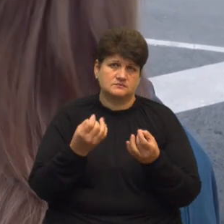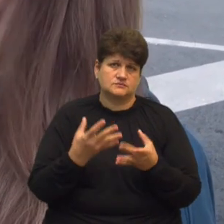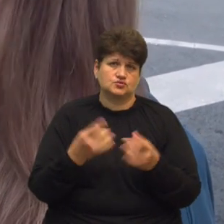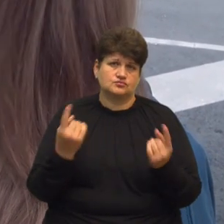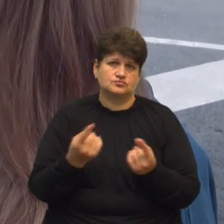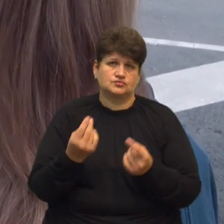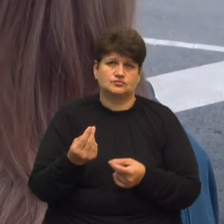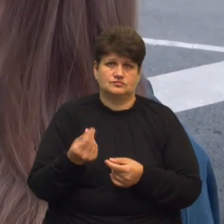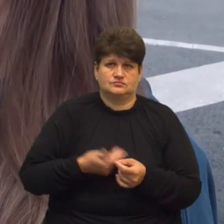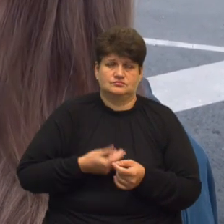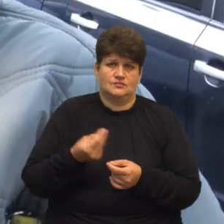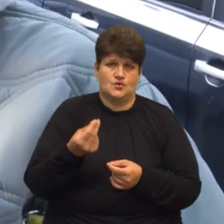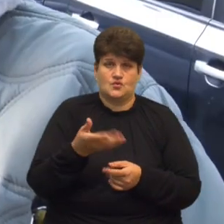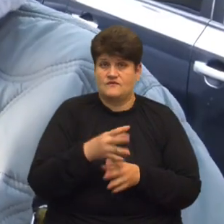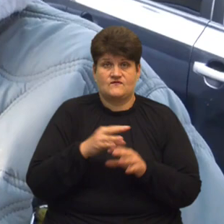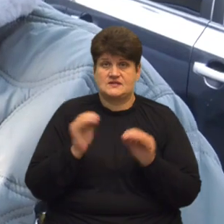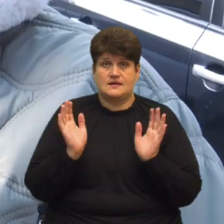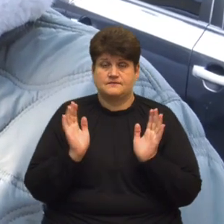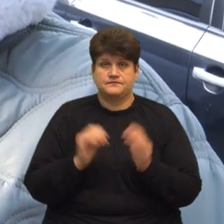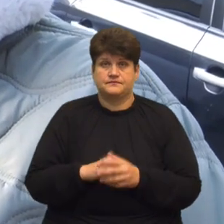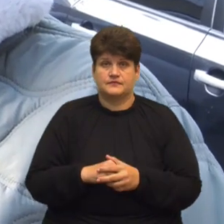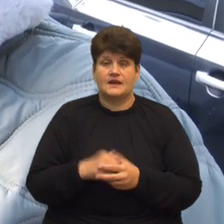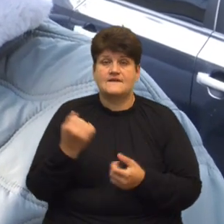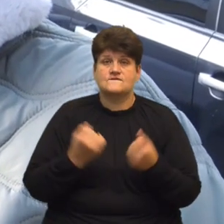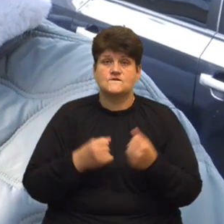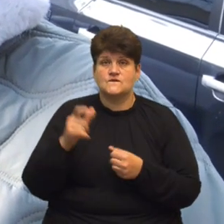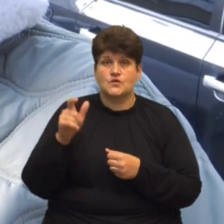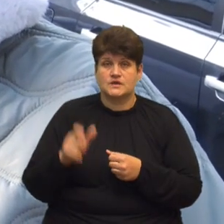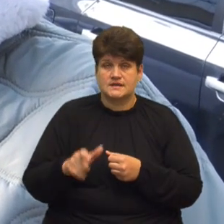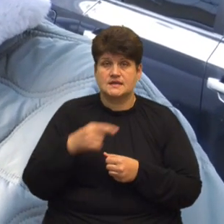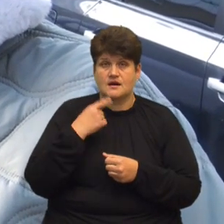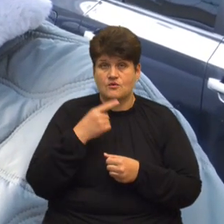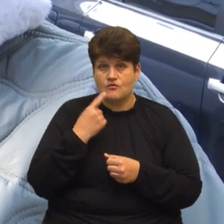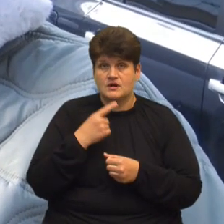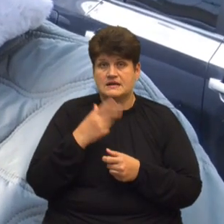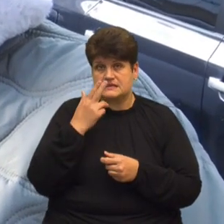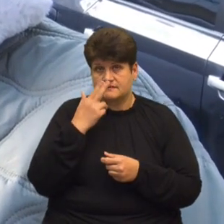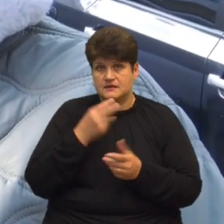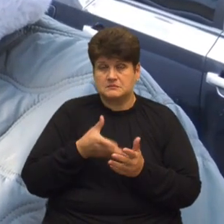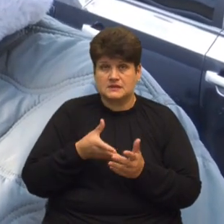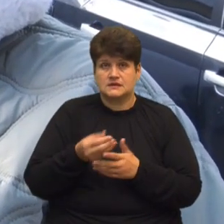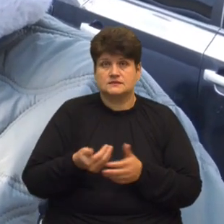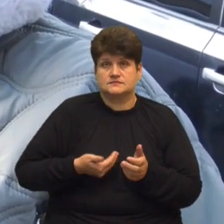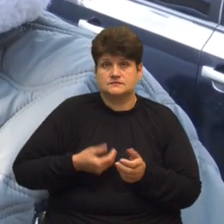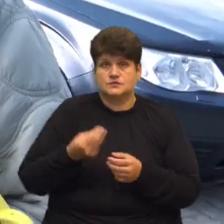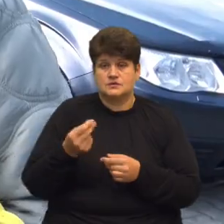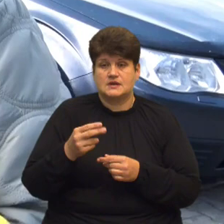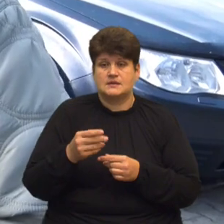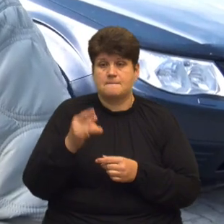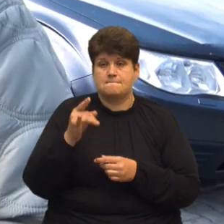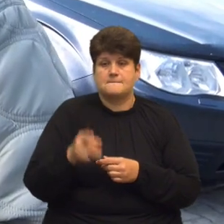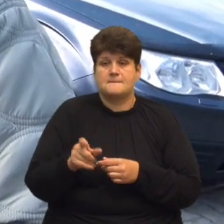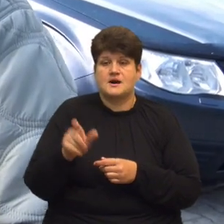і на цьому, в принципі, все Водійка Таїсія Кривицька розповідає, звикла розплачуватися готівкою через паркувальника